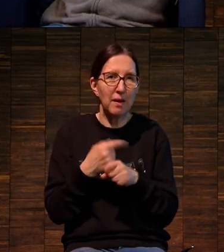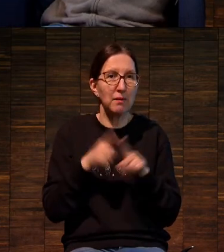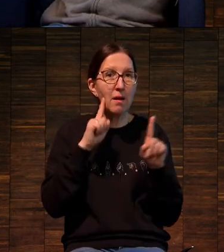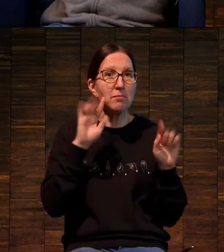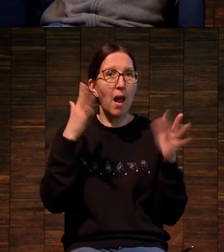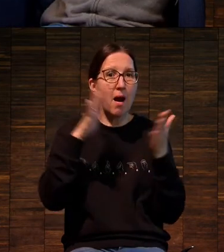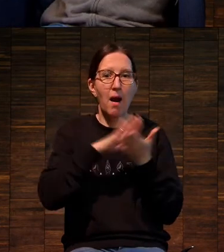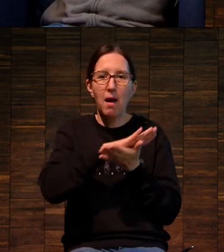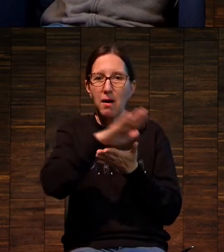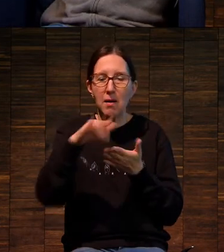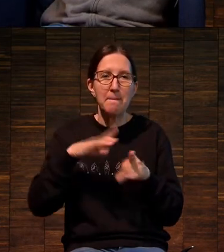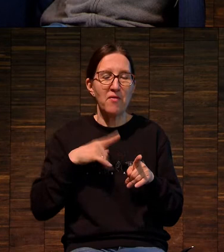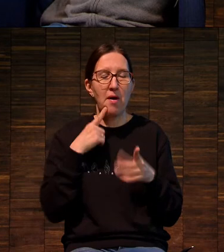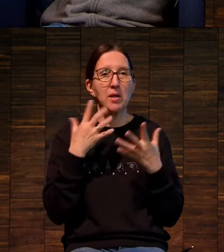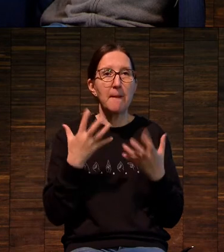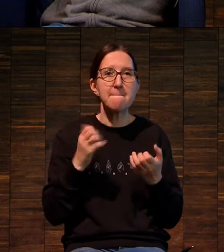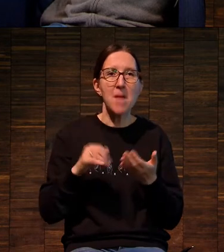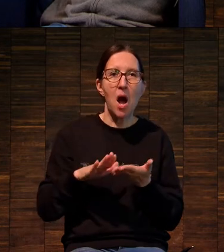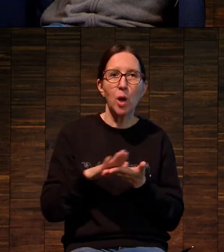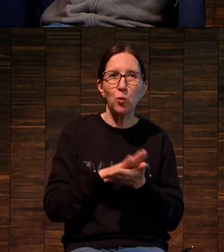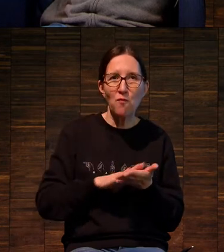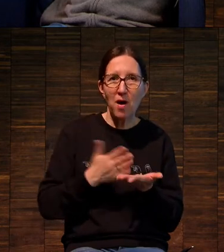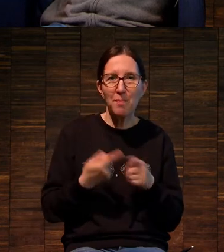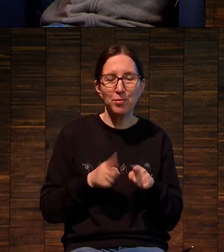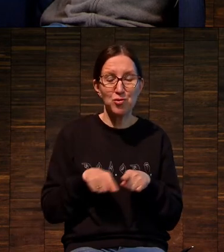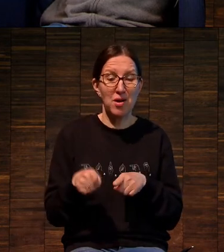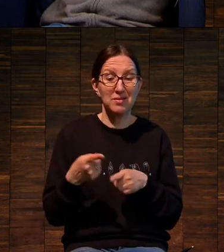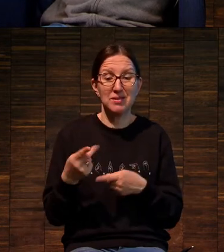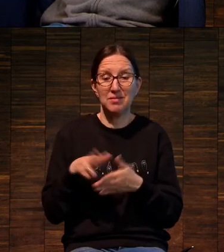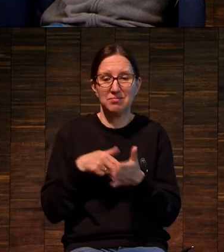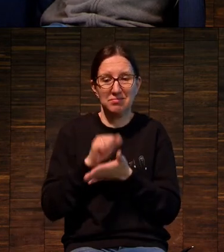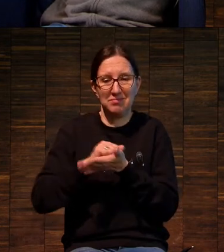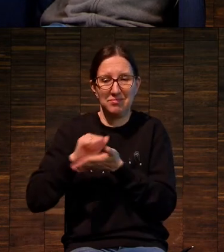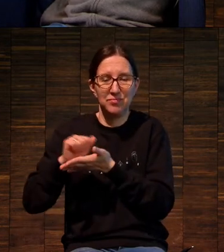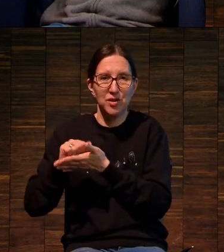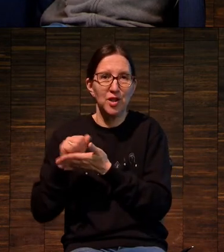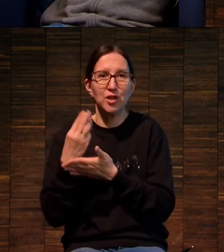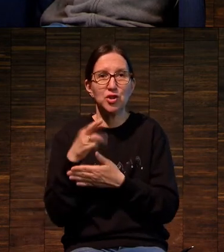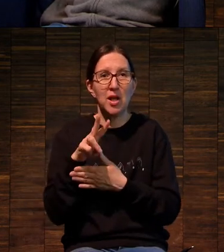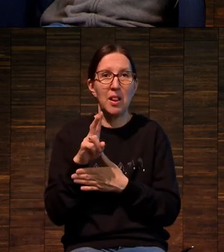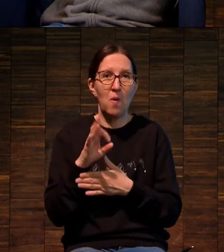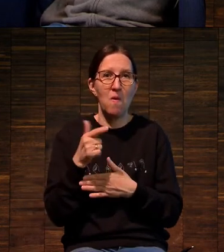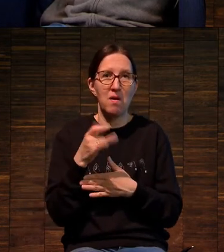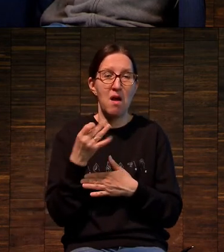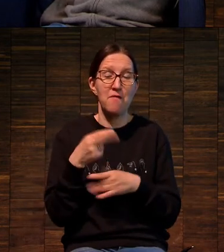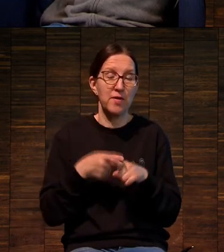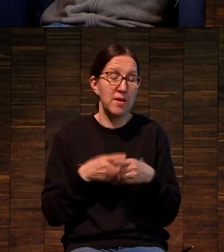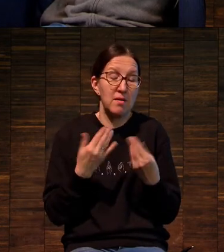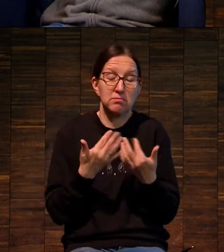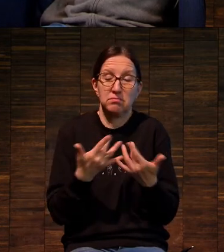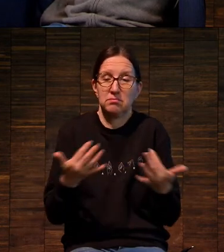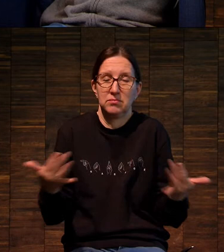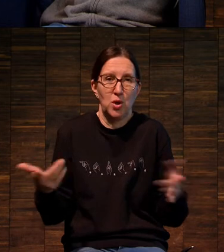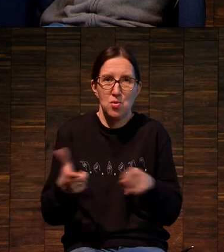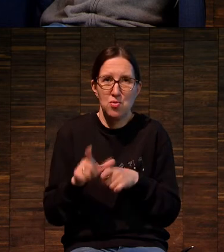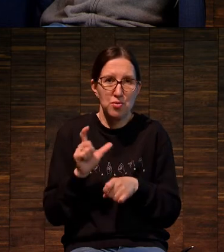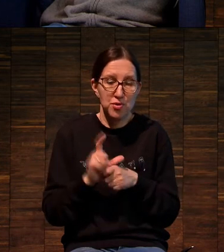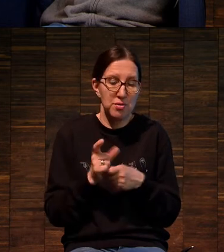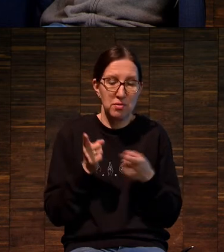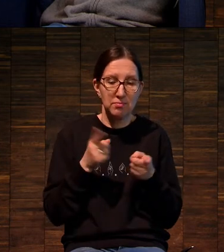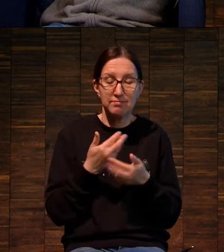глянцевые, матовые и так далее. В этом смысле шелкография, конечно, является наиболее пластичной и самой такой,